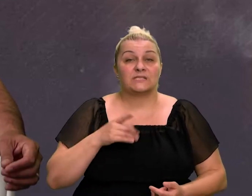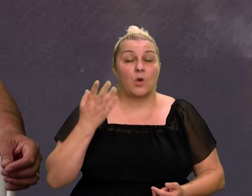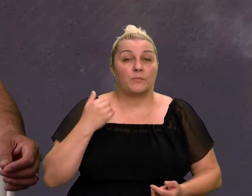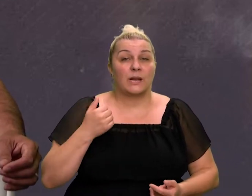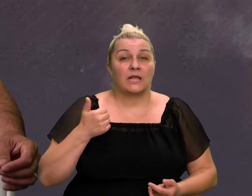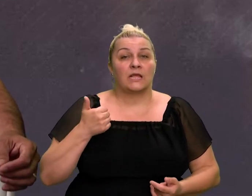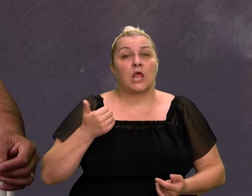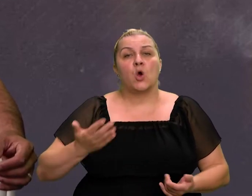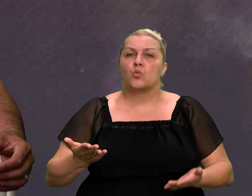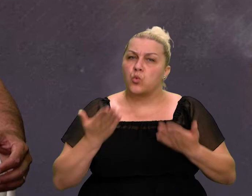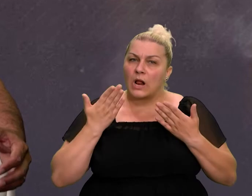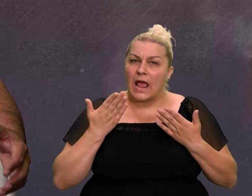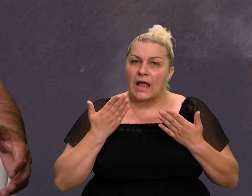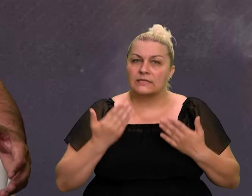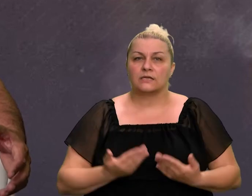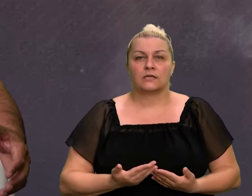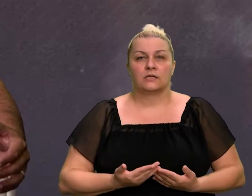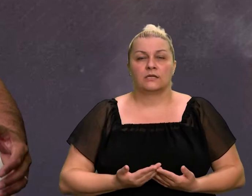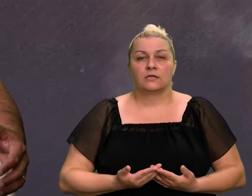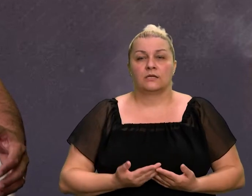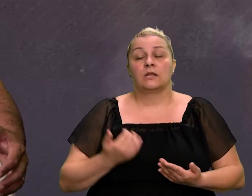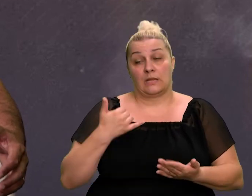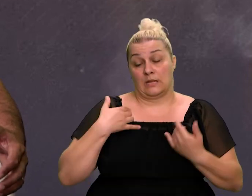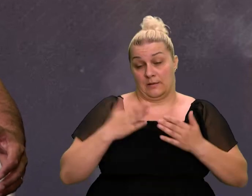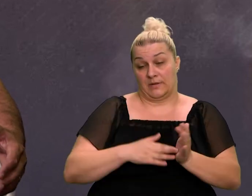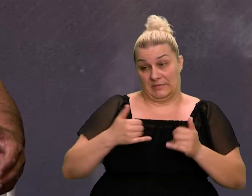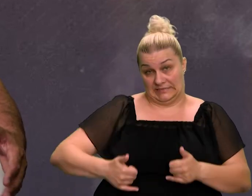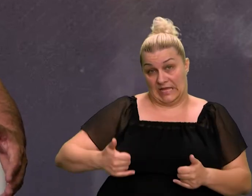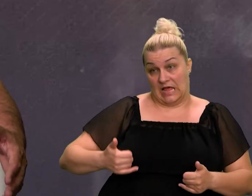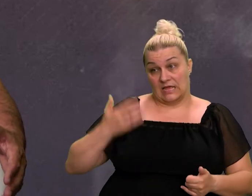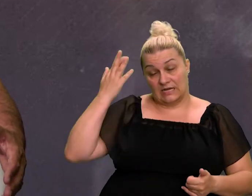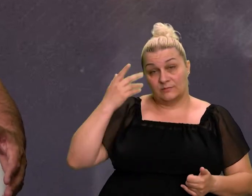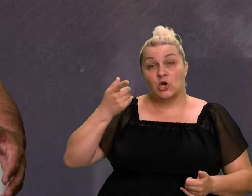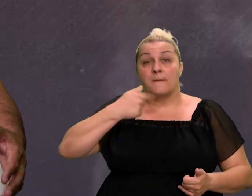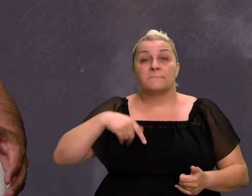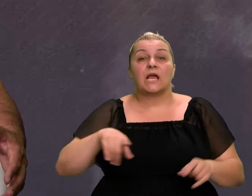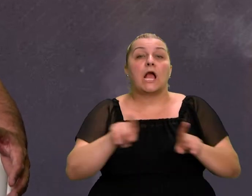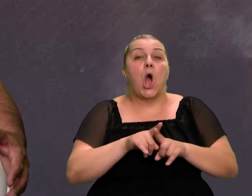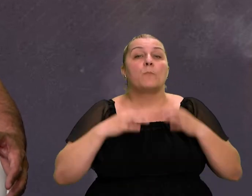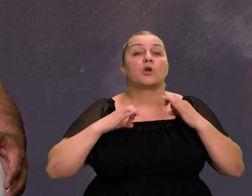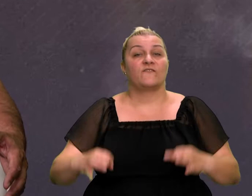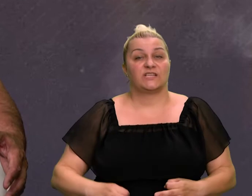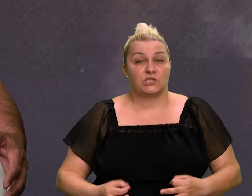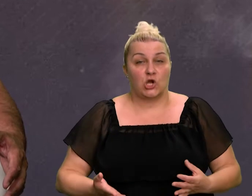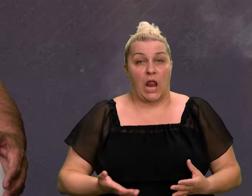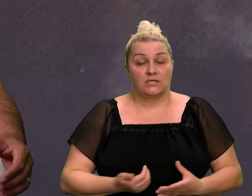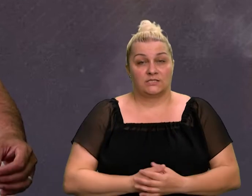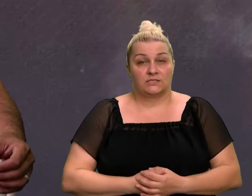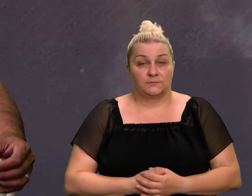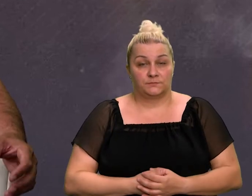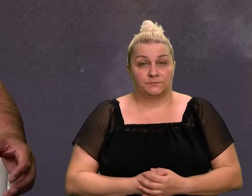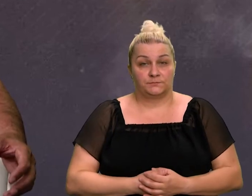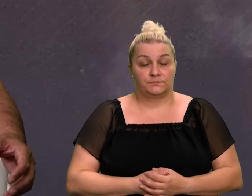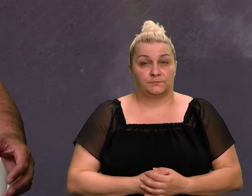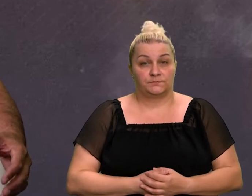ugledni, mi smo čak kad sad gledate, nismo bili profesionalci, ali naš pristup, svemu je bila profesionalna. Znači,